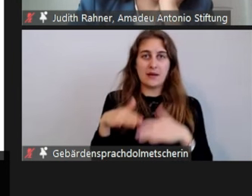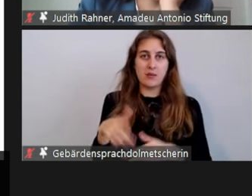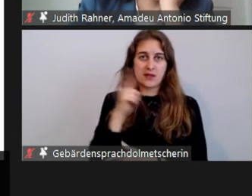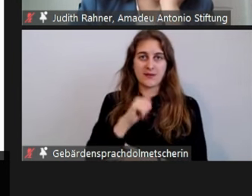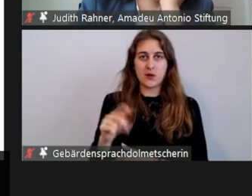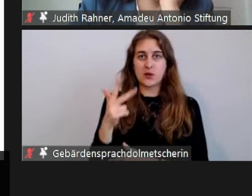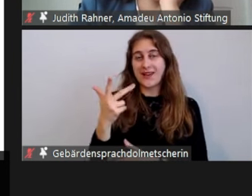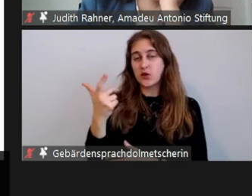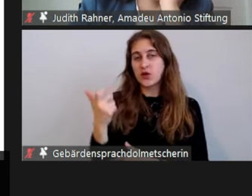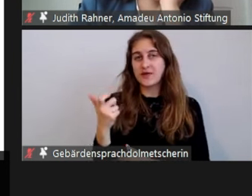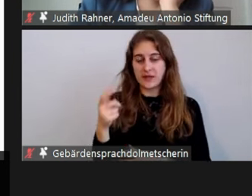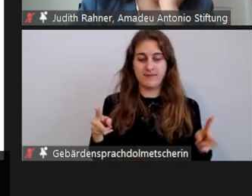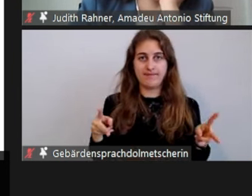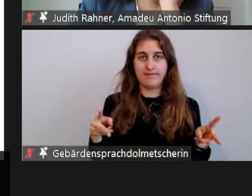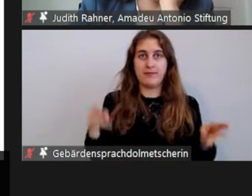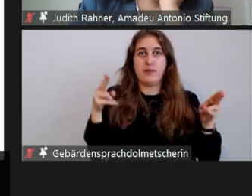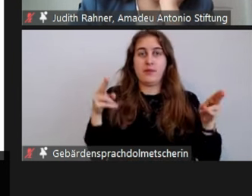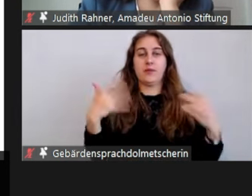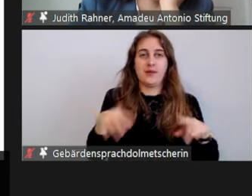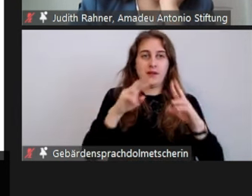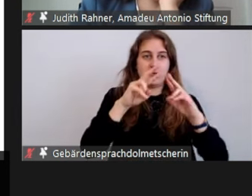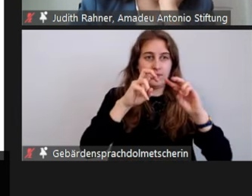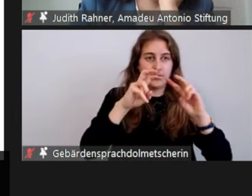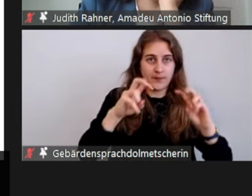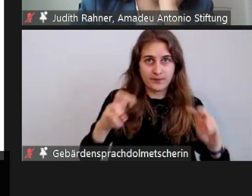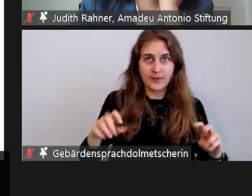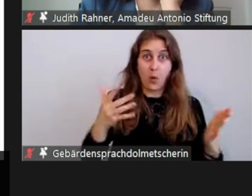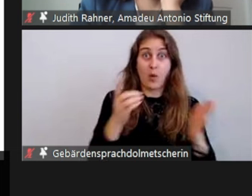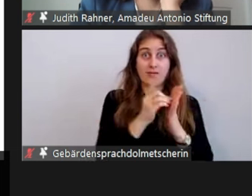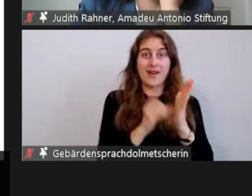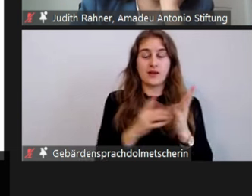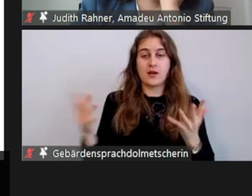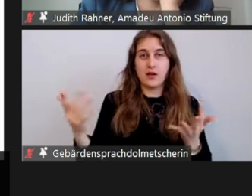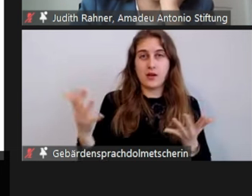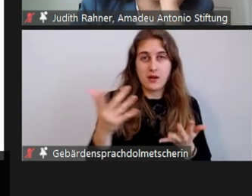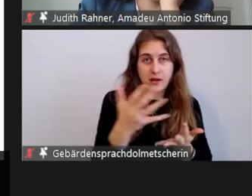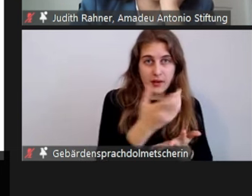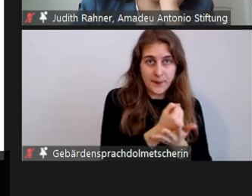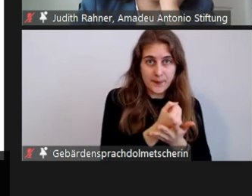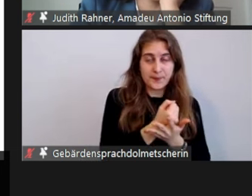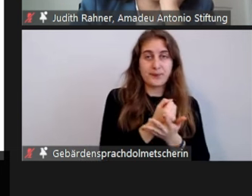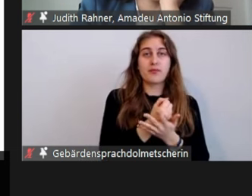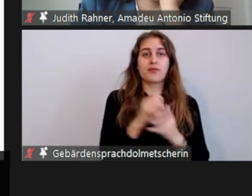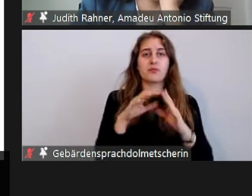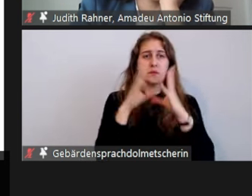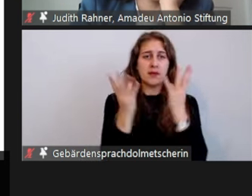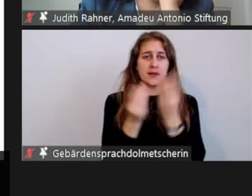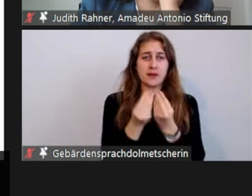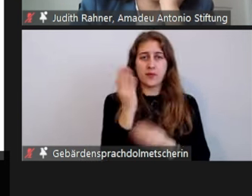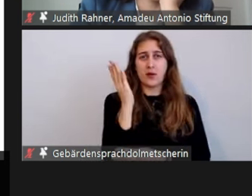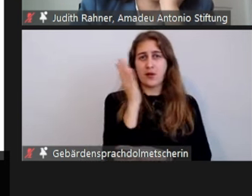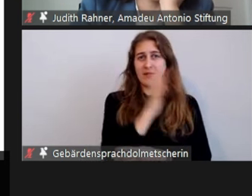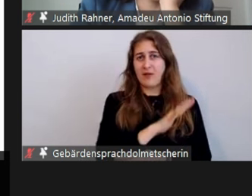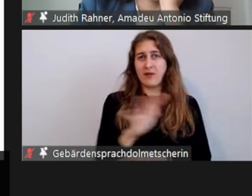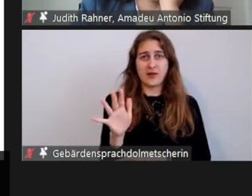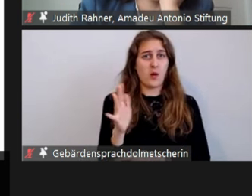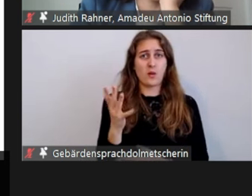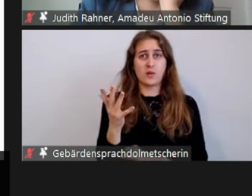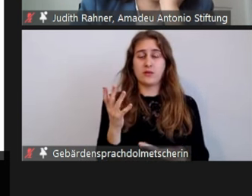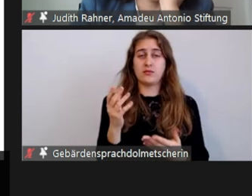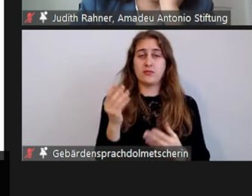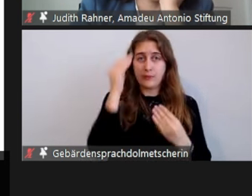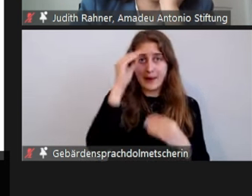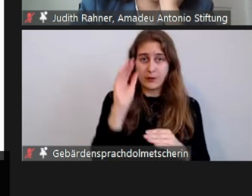haben sozusagen mit über 5000 Meldungen für diesen Zeitraum